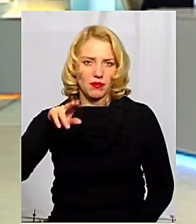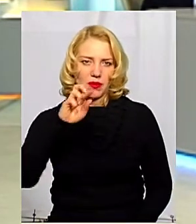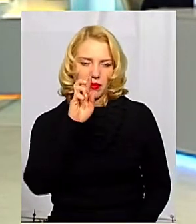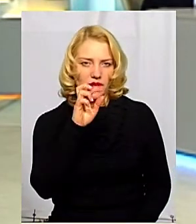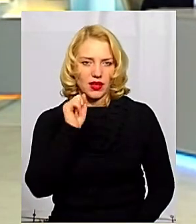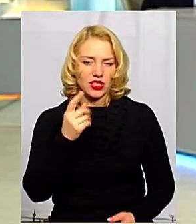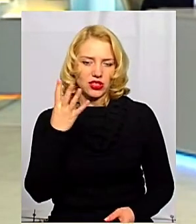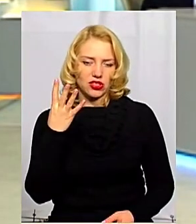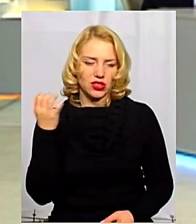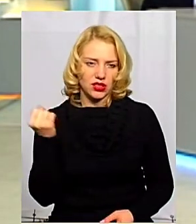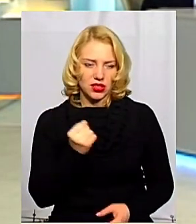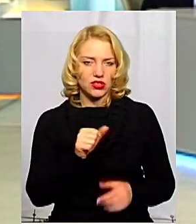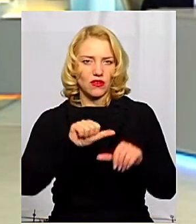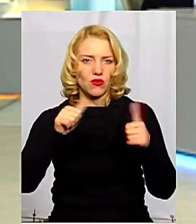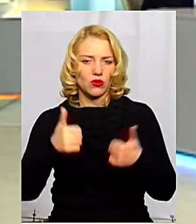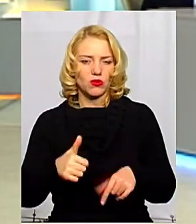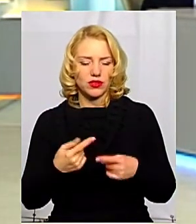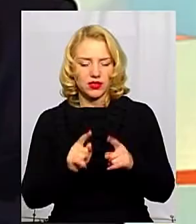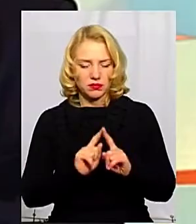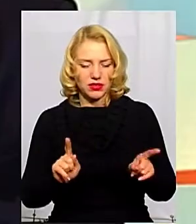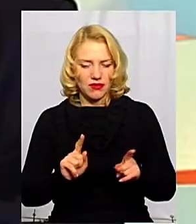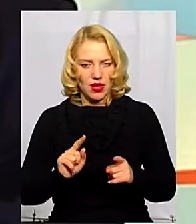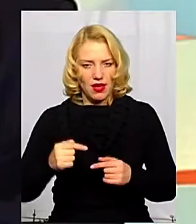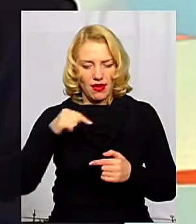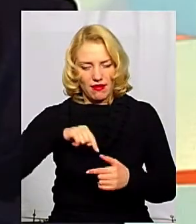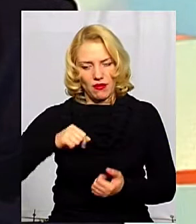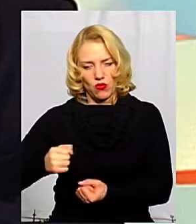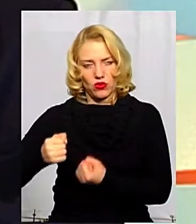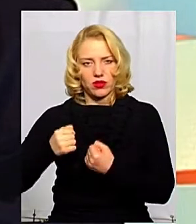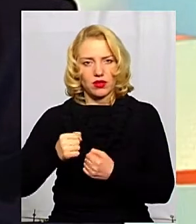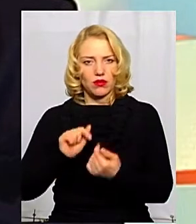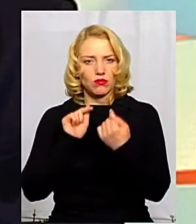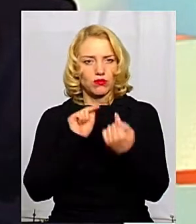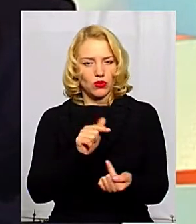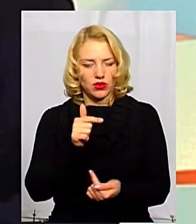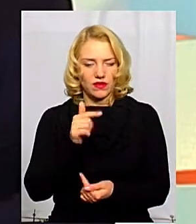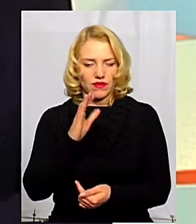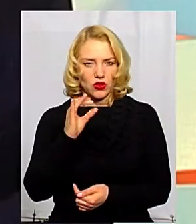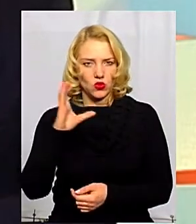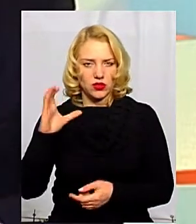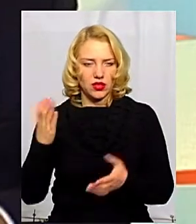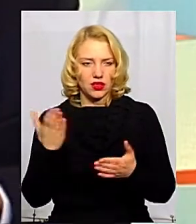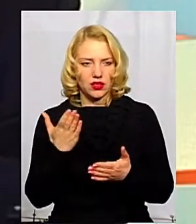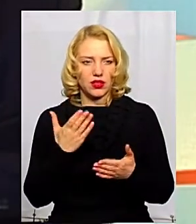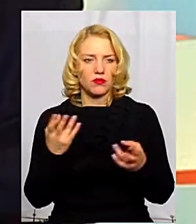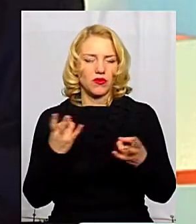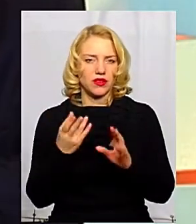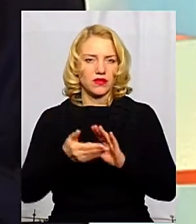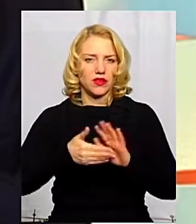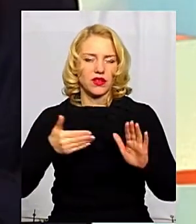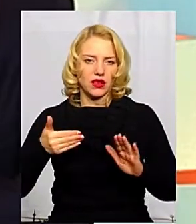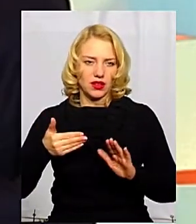4 тижні формується специфічний імунітет до цих 4-х вірусів, які прогностично мають викликати